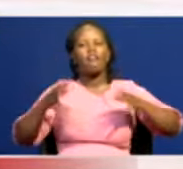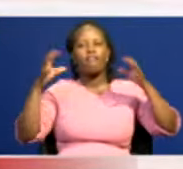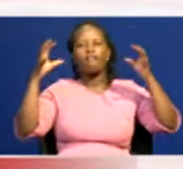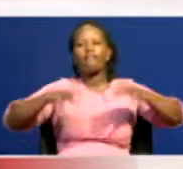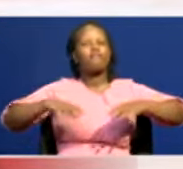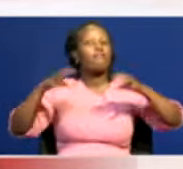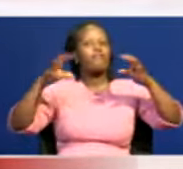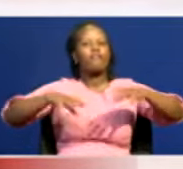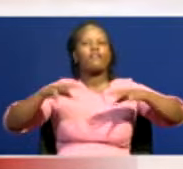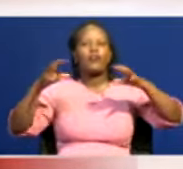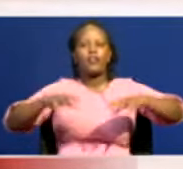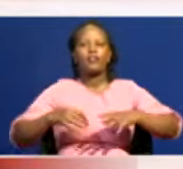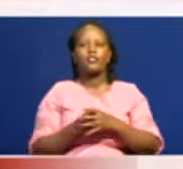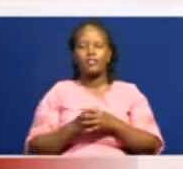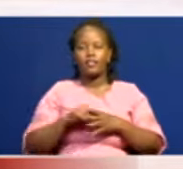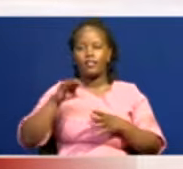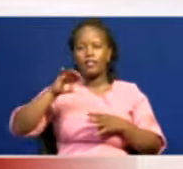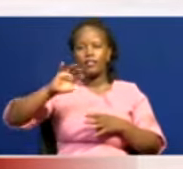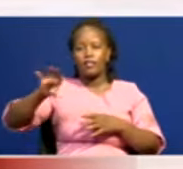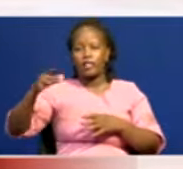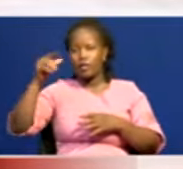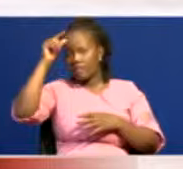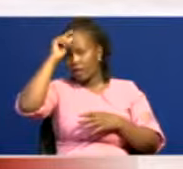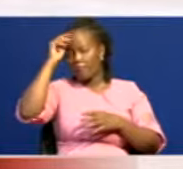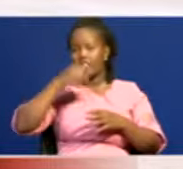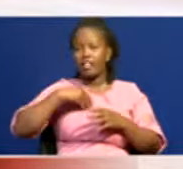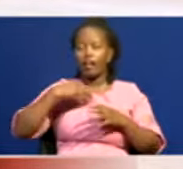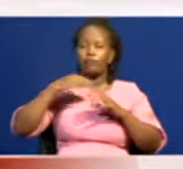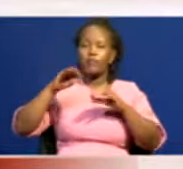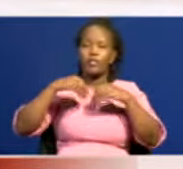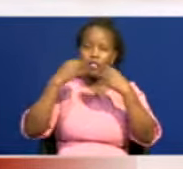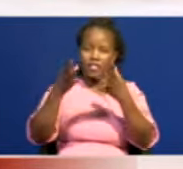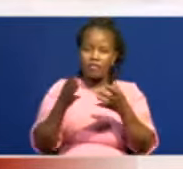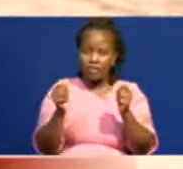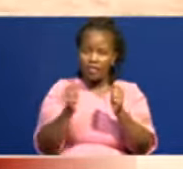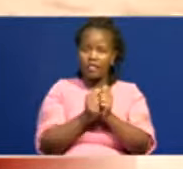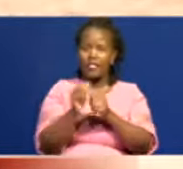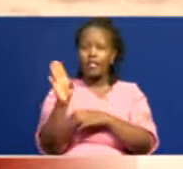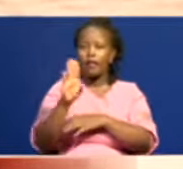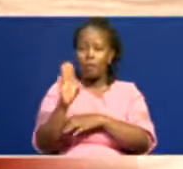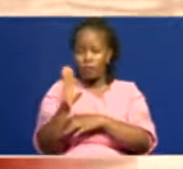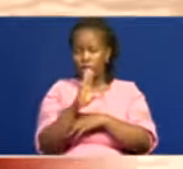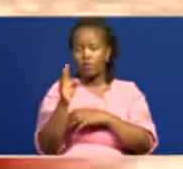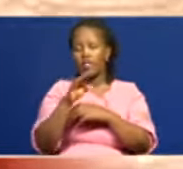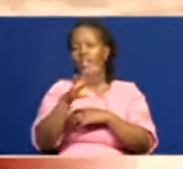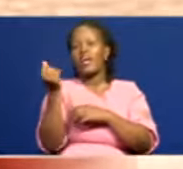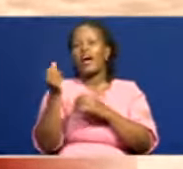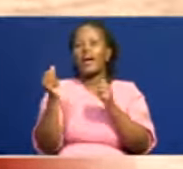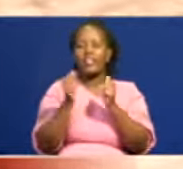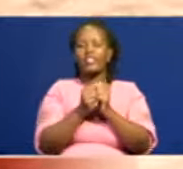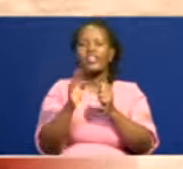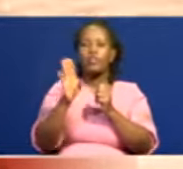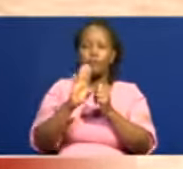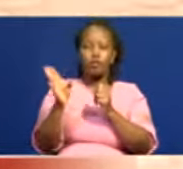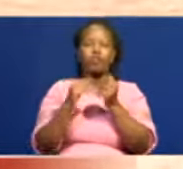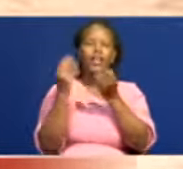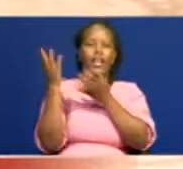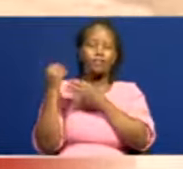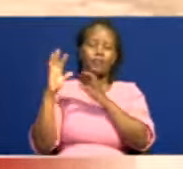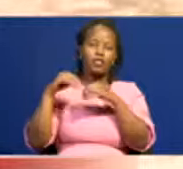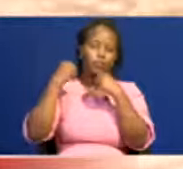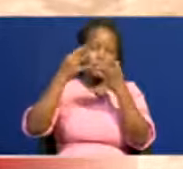anasema tayari Serikali za kaunti zimepakea shilingi bilioni kumi huku, shilingi bilioni kumi zaidi zikitarajio kutolewa mwishoni